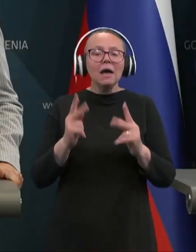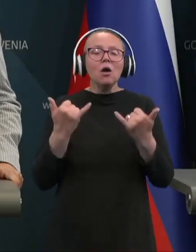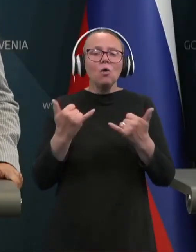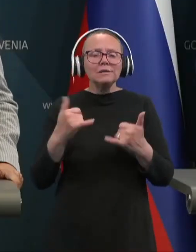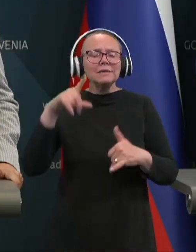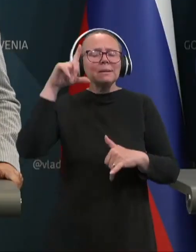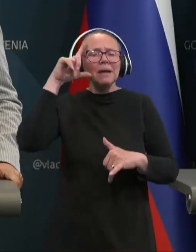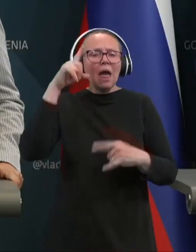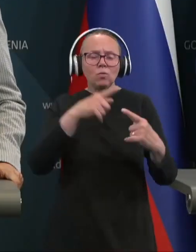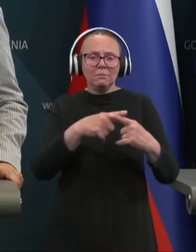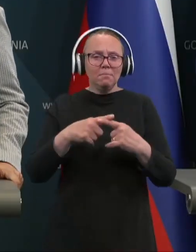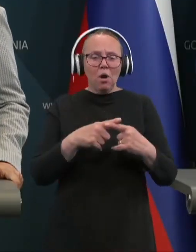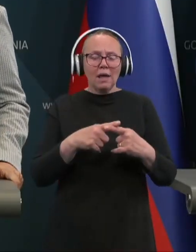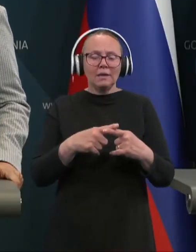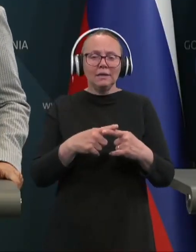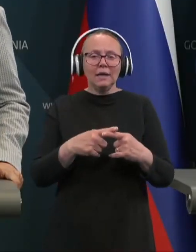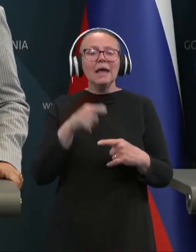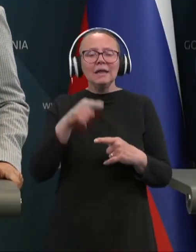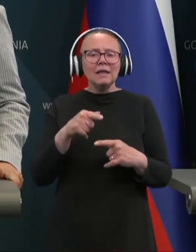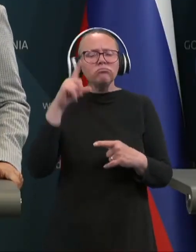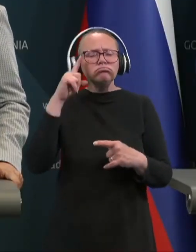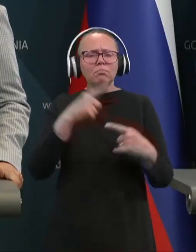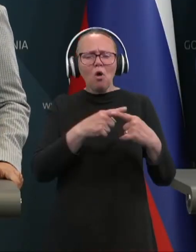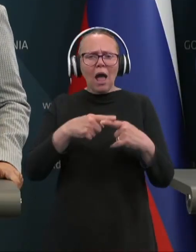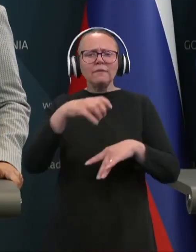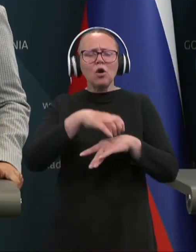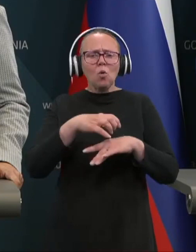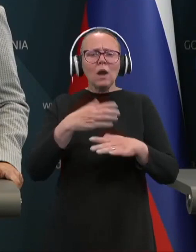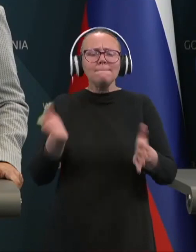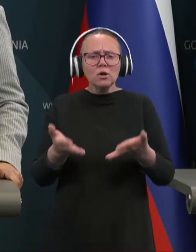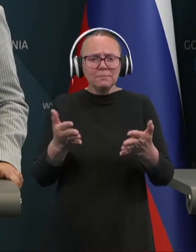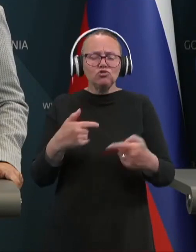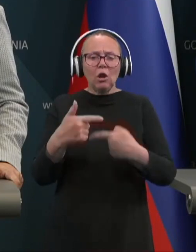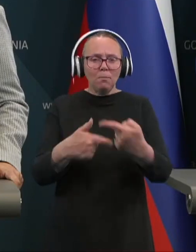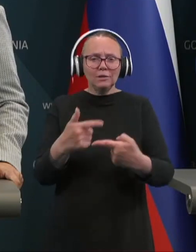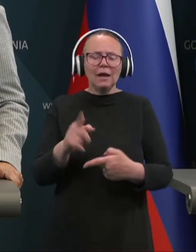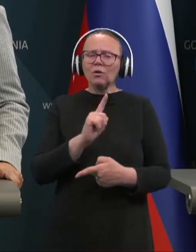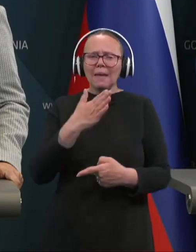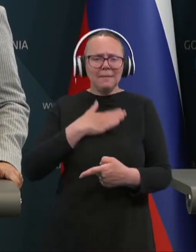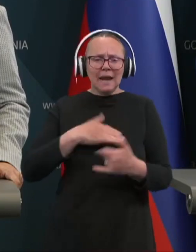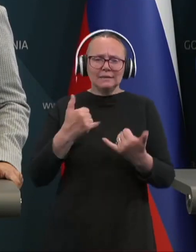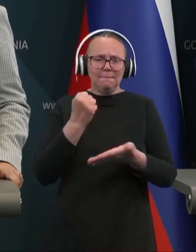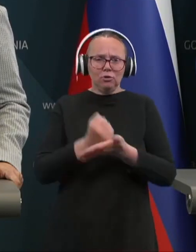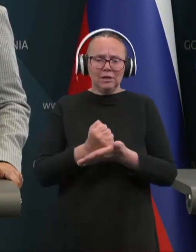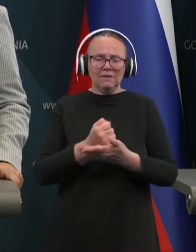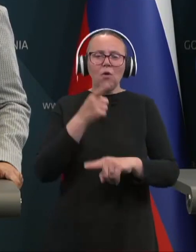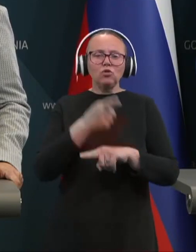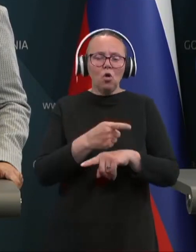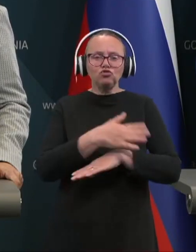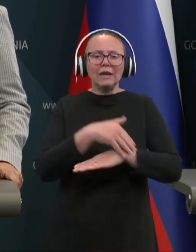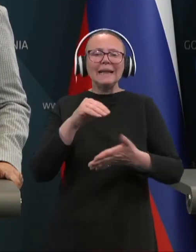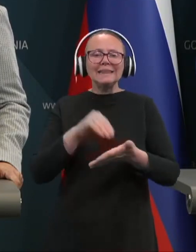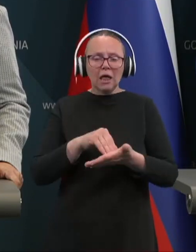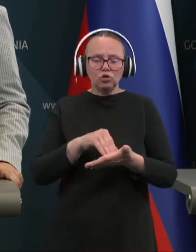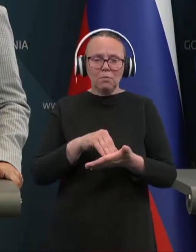Pa krovna pogajanja so pospešena, tečejo, zdaj ne bi rad potrjeval določenih datumov,